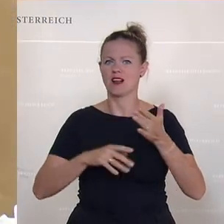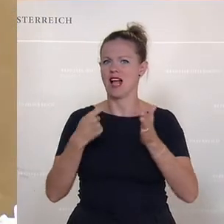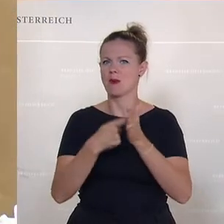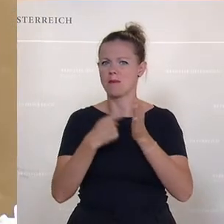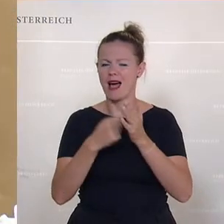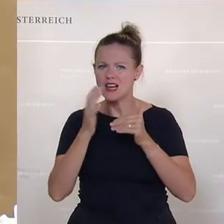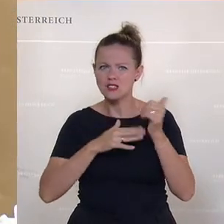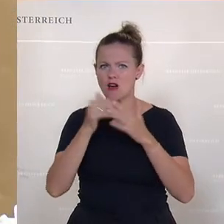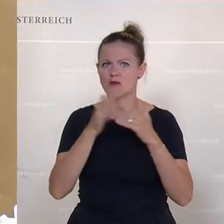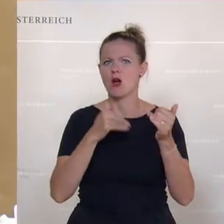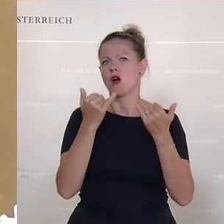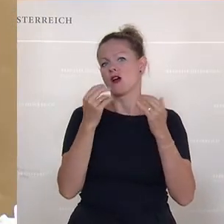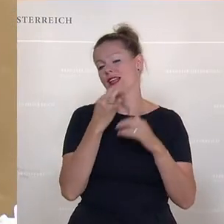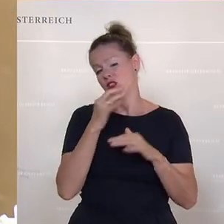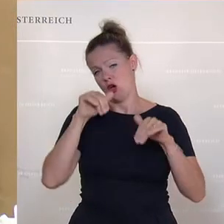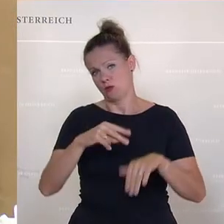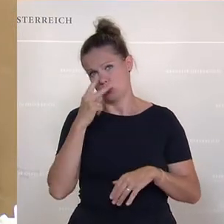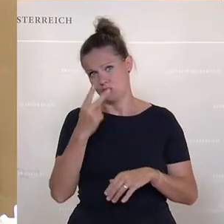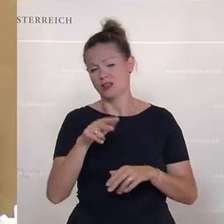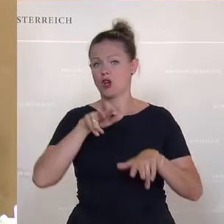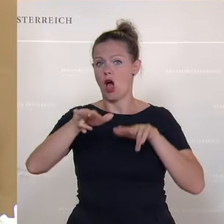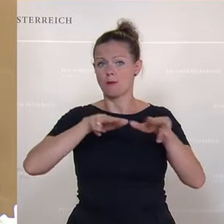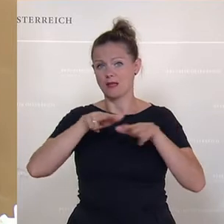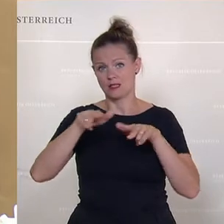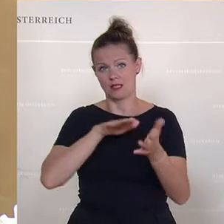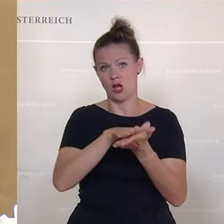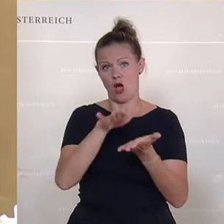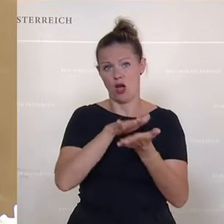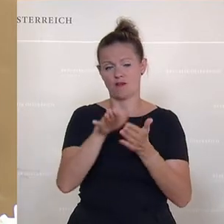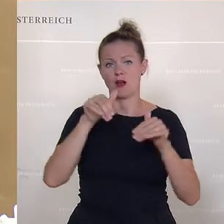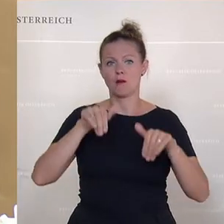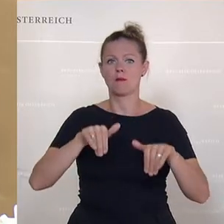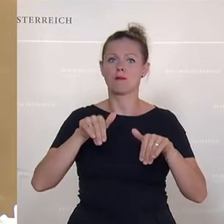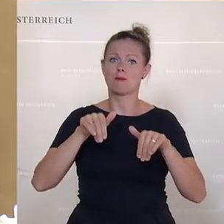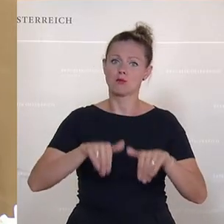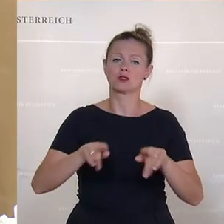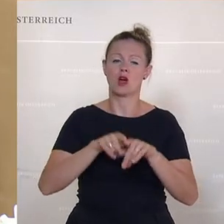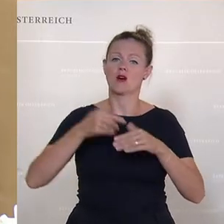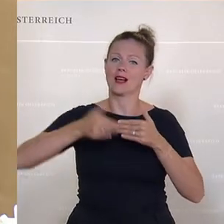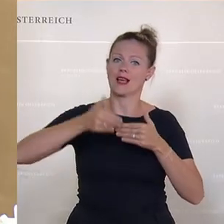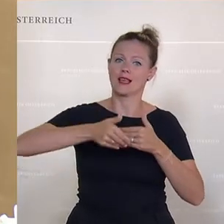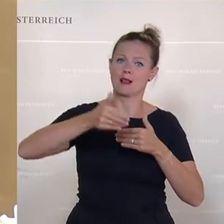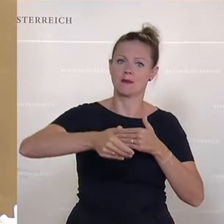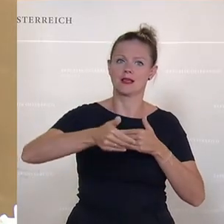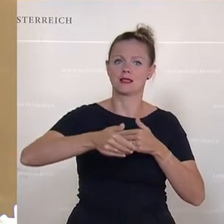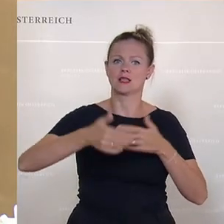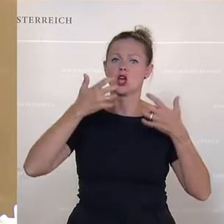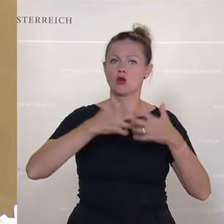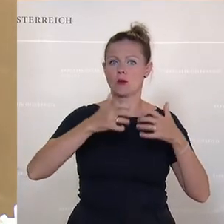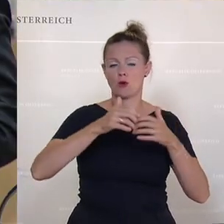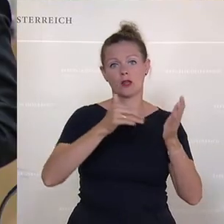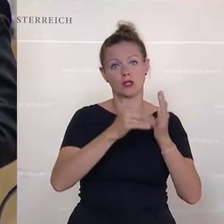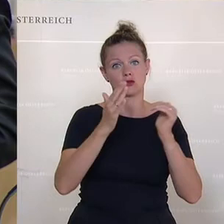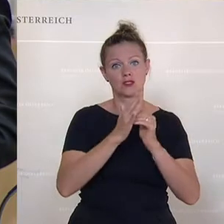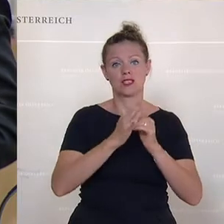Das ist einiges an administrativen Aufwand. Wir brauchen ein regelmäßiges Reporting-System. Wir brauchen eine externe Evaluierung. Das alles tun wir.